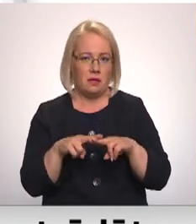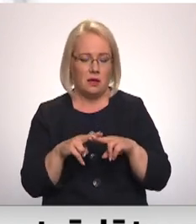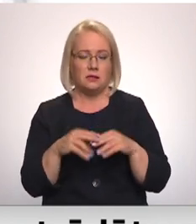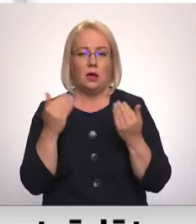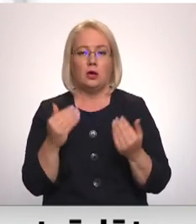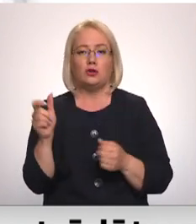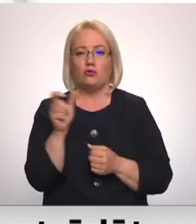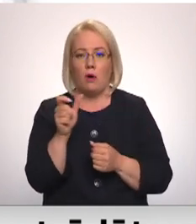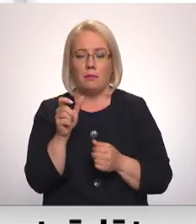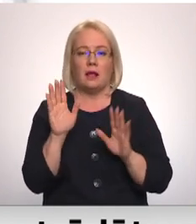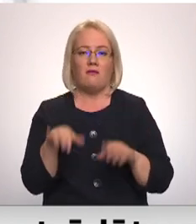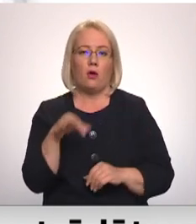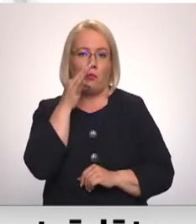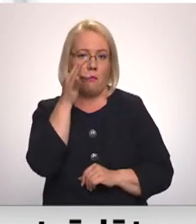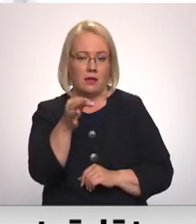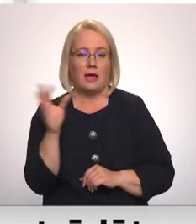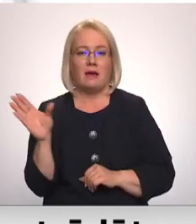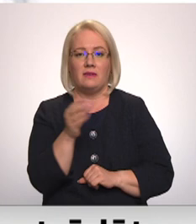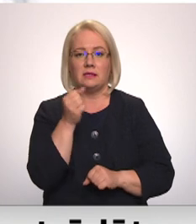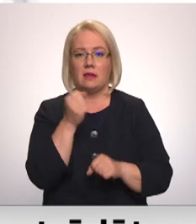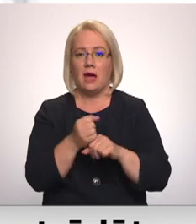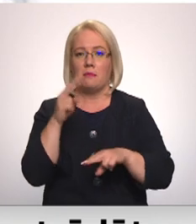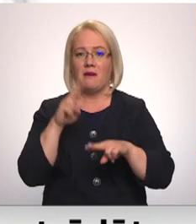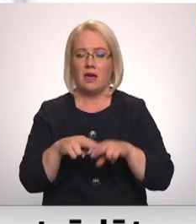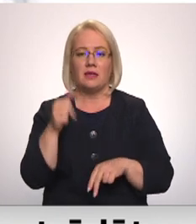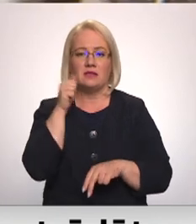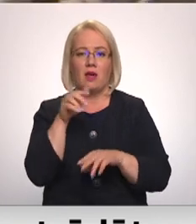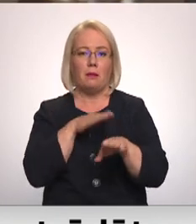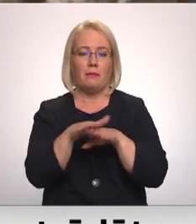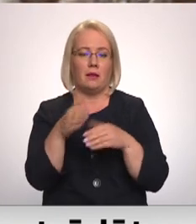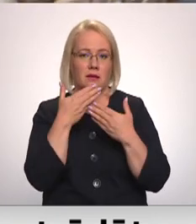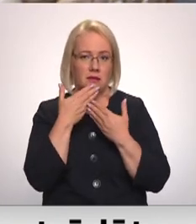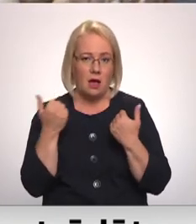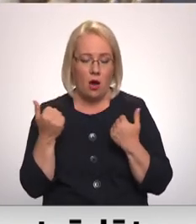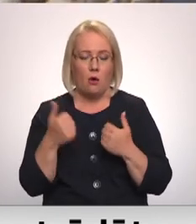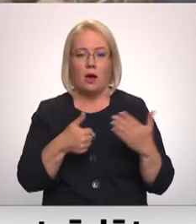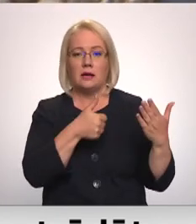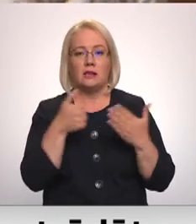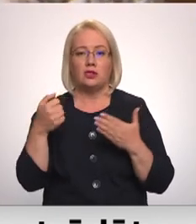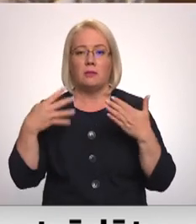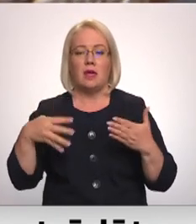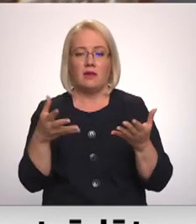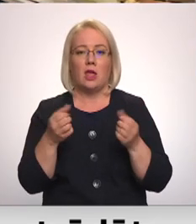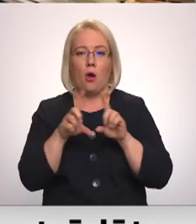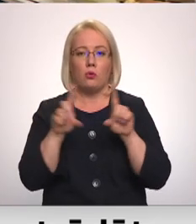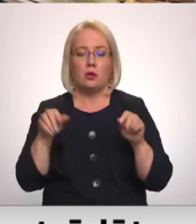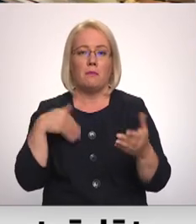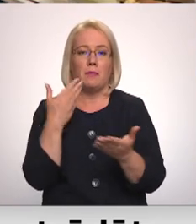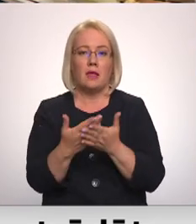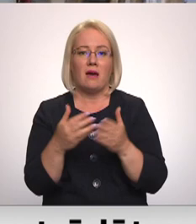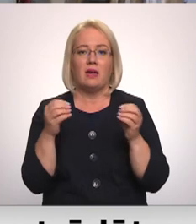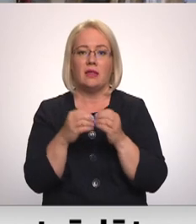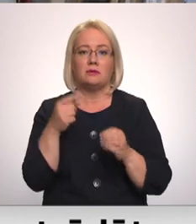viennozīmīgi var pateikt, ka visas darba vietas nav vēl aizpildītas. 690 uzņēmumi piedāvātei 10